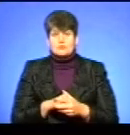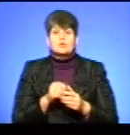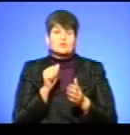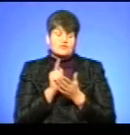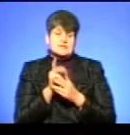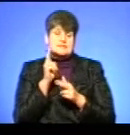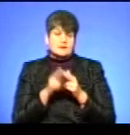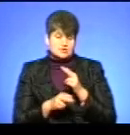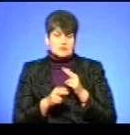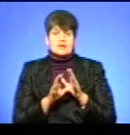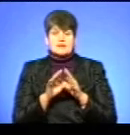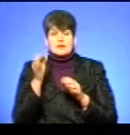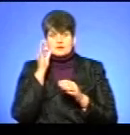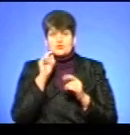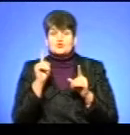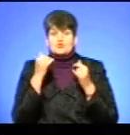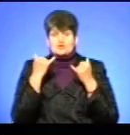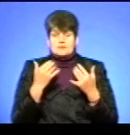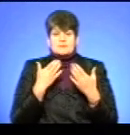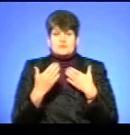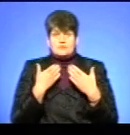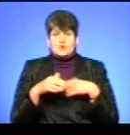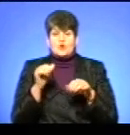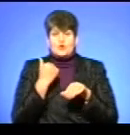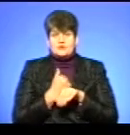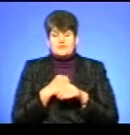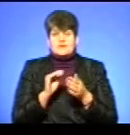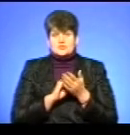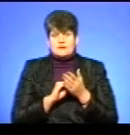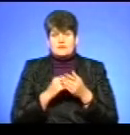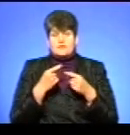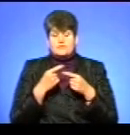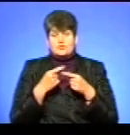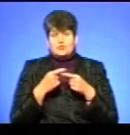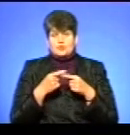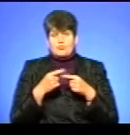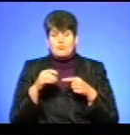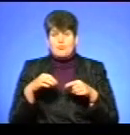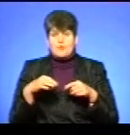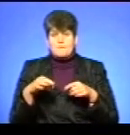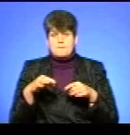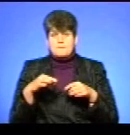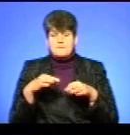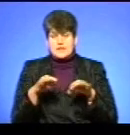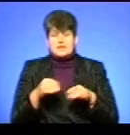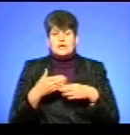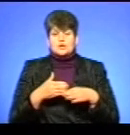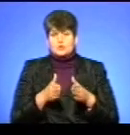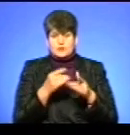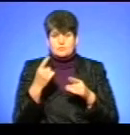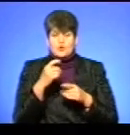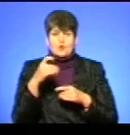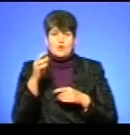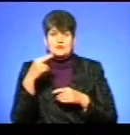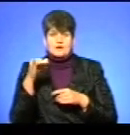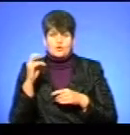завершувати ефір, я нагадаю, що сьогодні ми спілкувалися з головним інженером Служби автомобільних доріг в області Юрієм Ходаковським та головою обласної ради